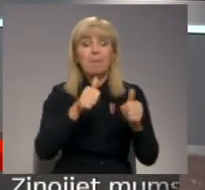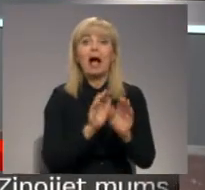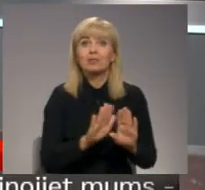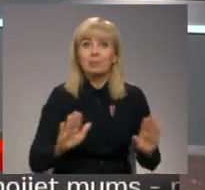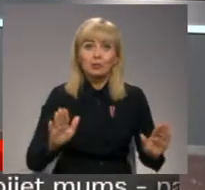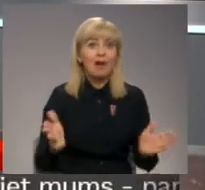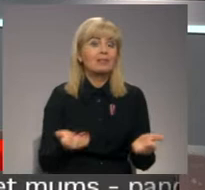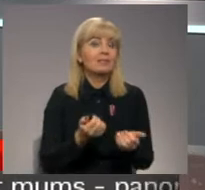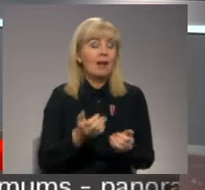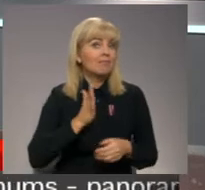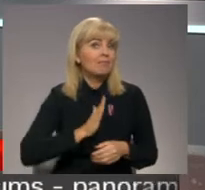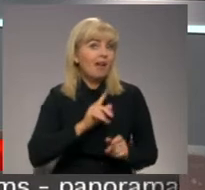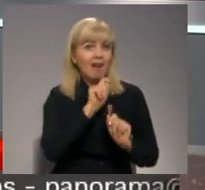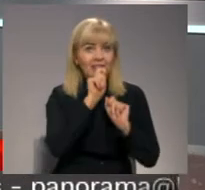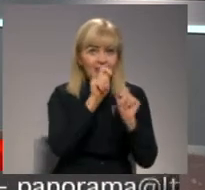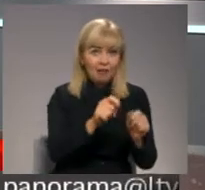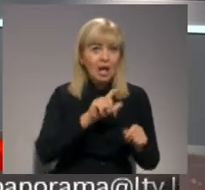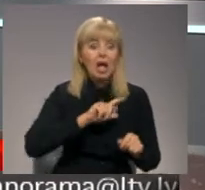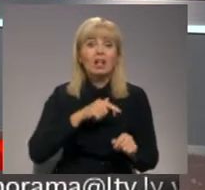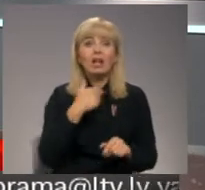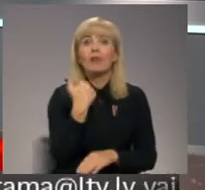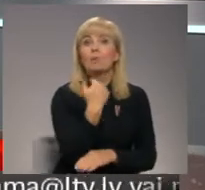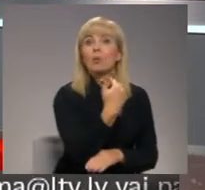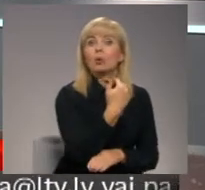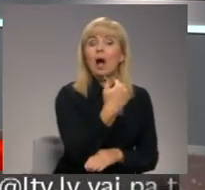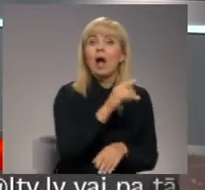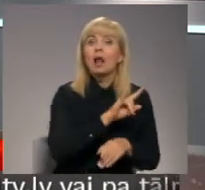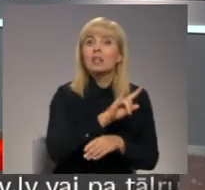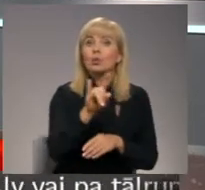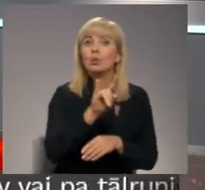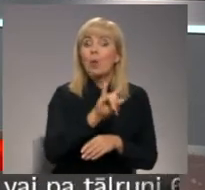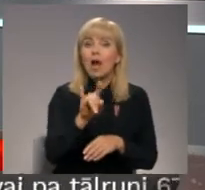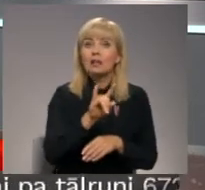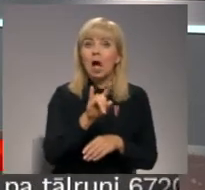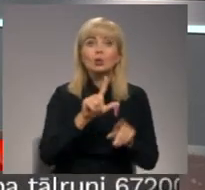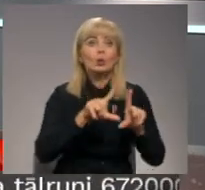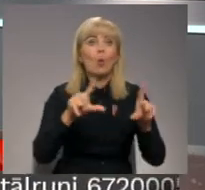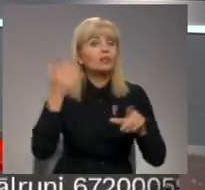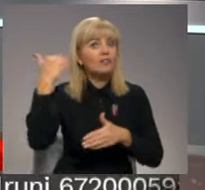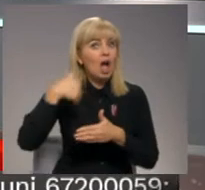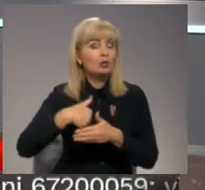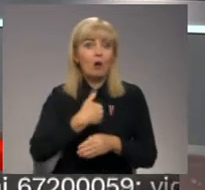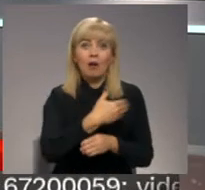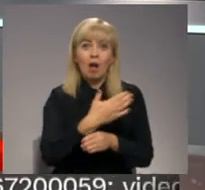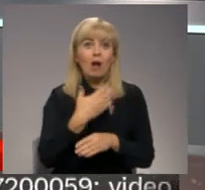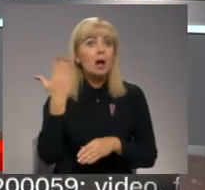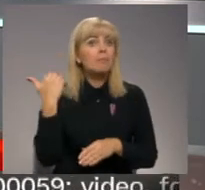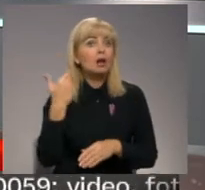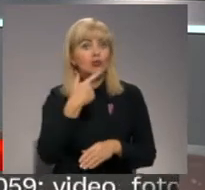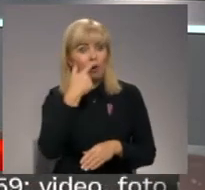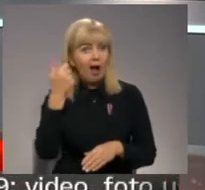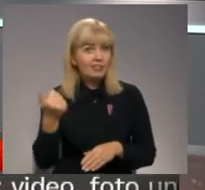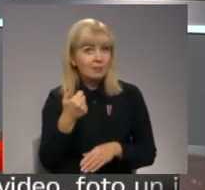negaidītu dāvinājumu Latvijas buru lidotāju skolas vēsturisko karogu. Pagājušā gadsimta 30. gados skola